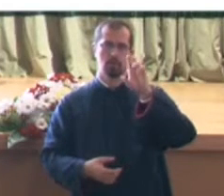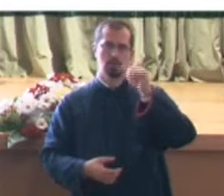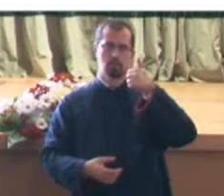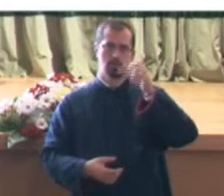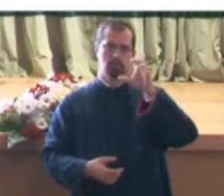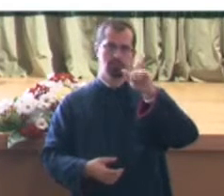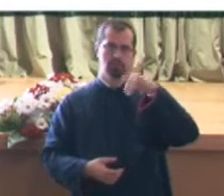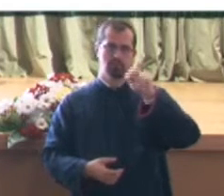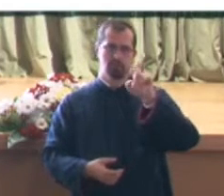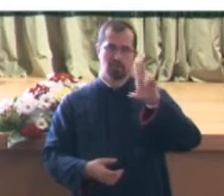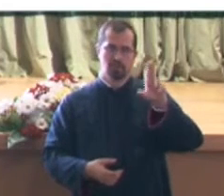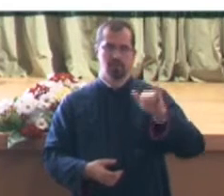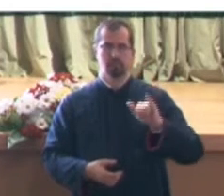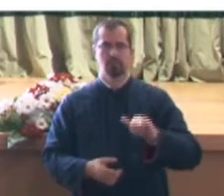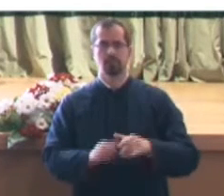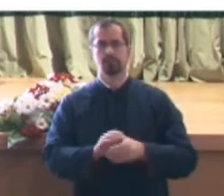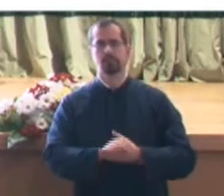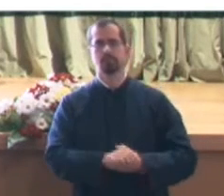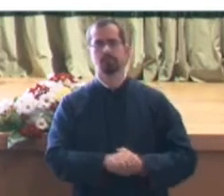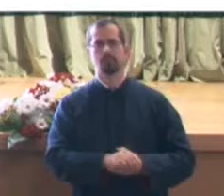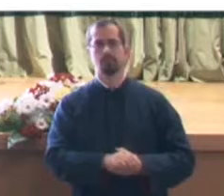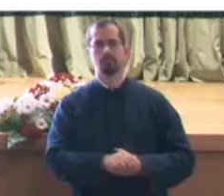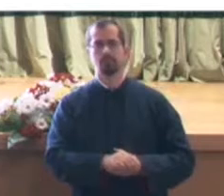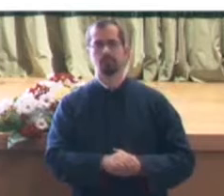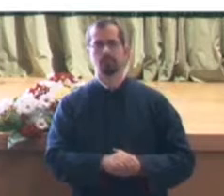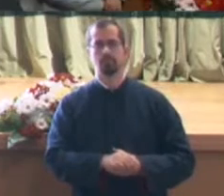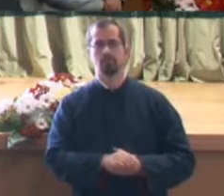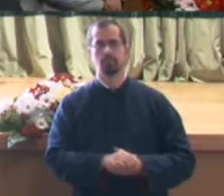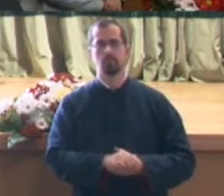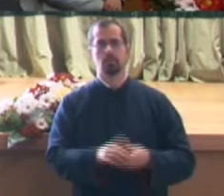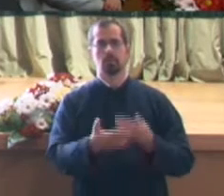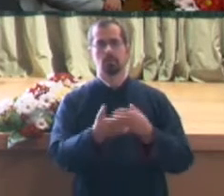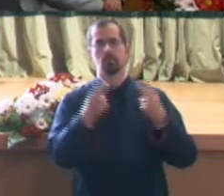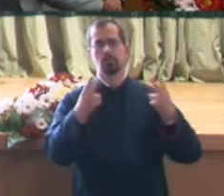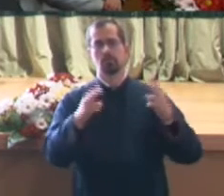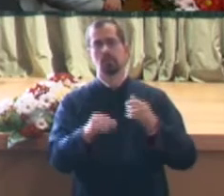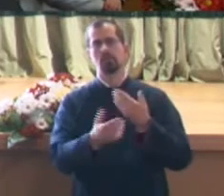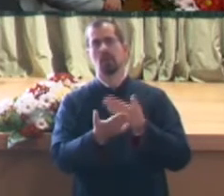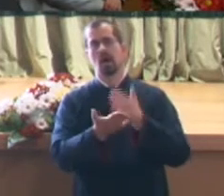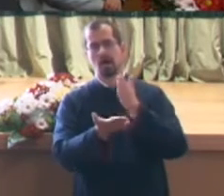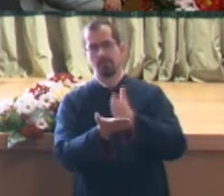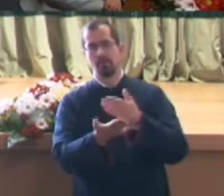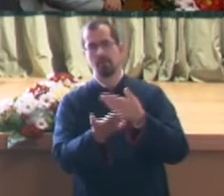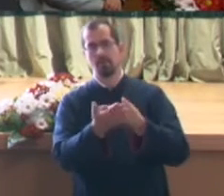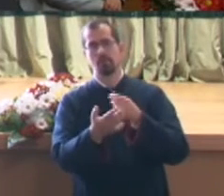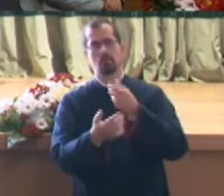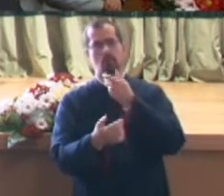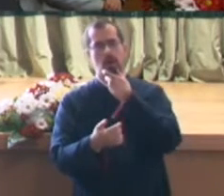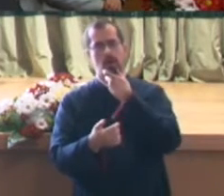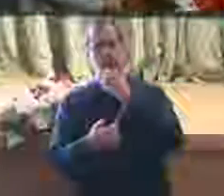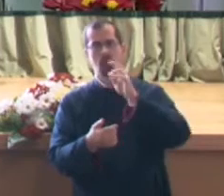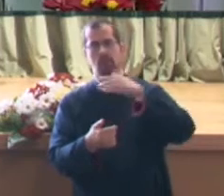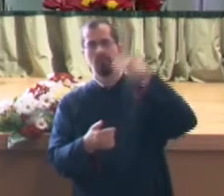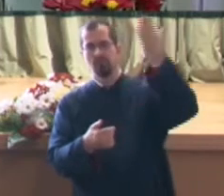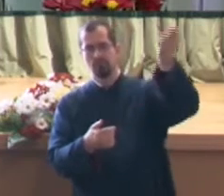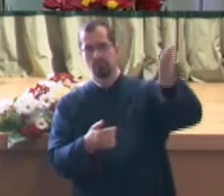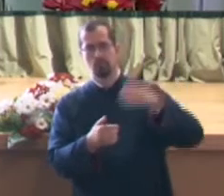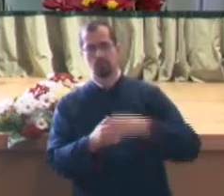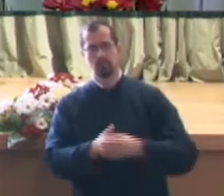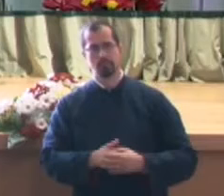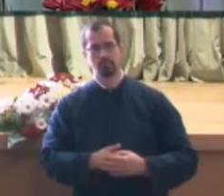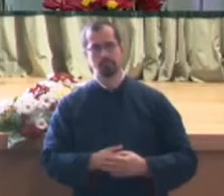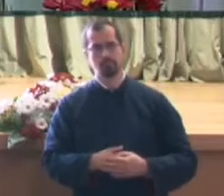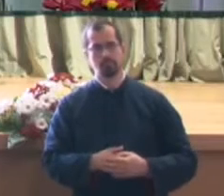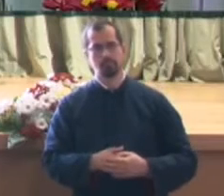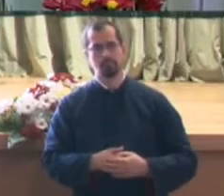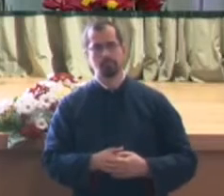Bineînțeles că perspectiva extinderii o avem pentru anul viitor, după ce atitționăm